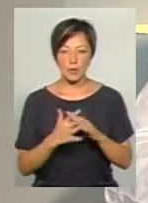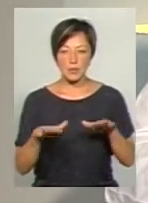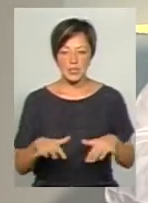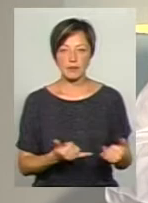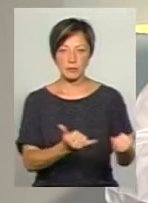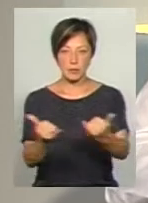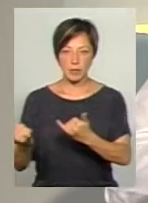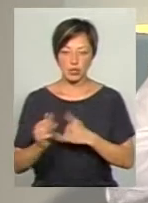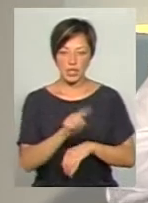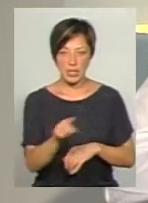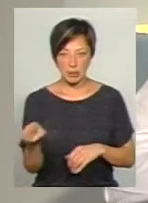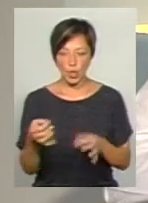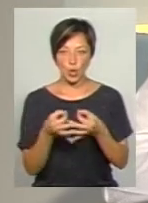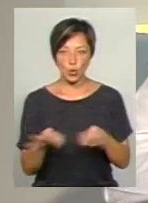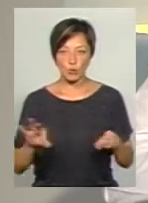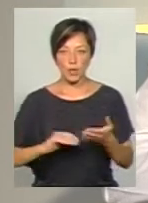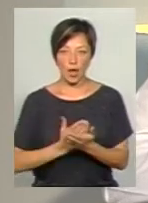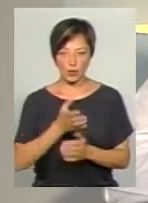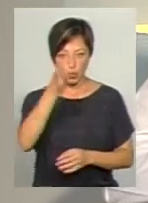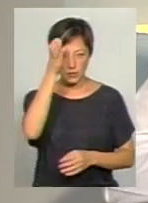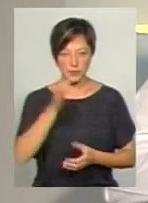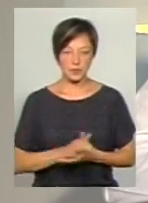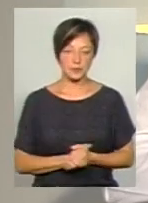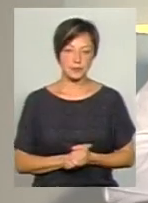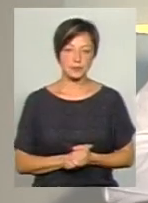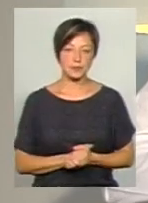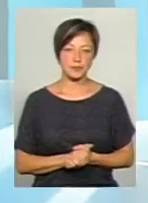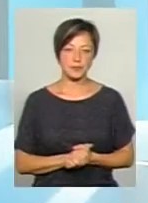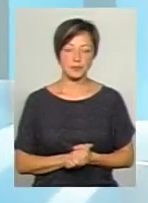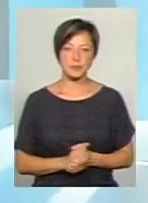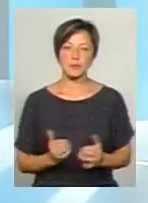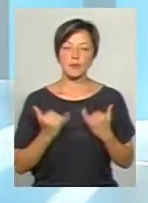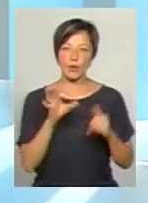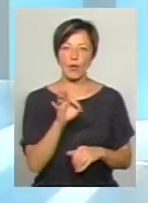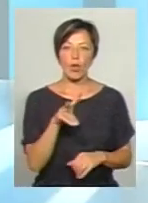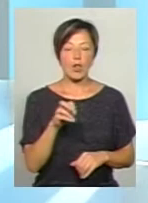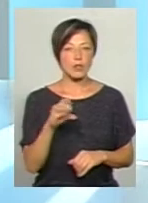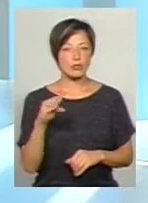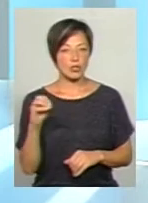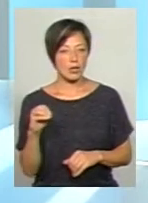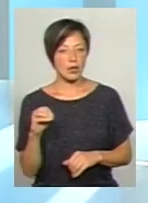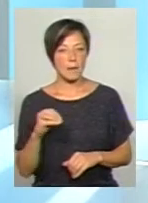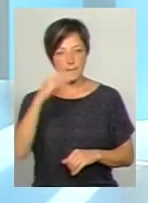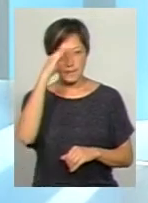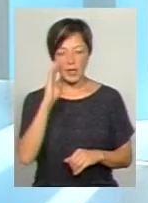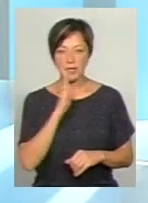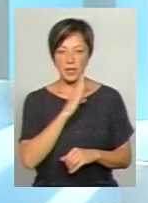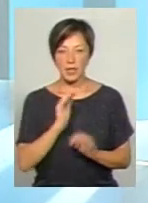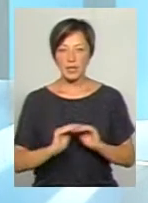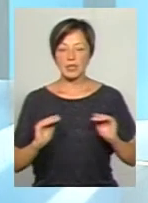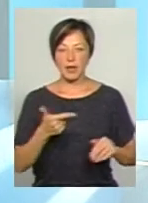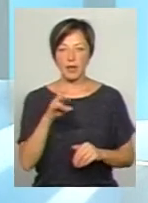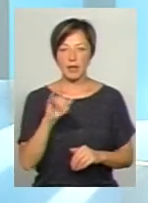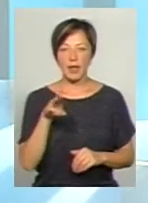забезпечити їм доступ до якісної освіти. Пане Олеже, от батьки школярів Гнатівської школи